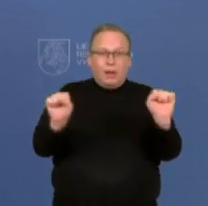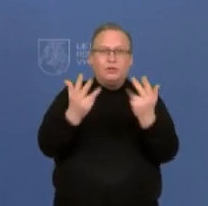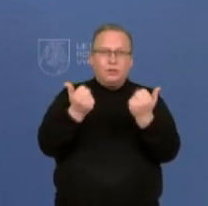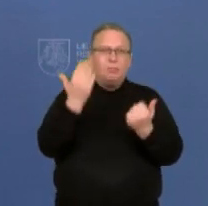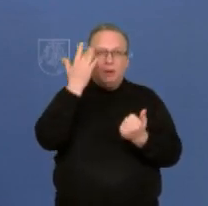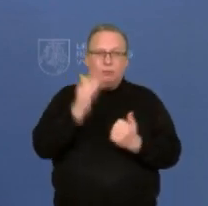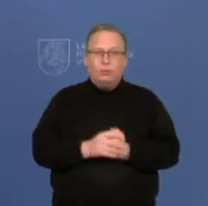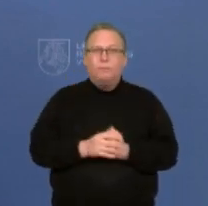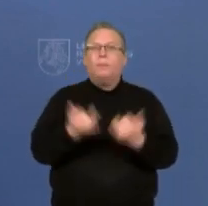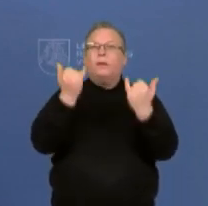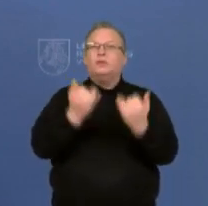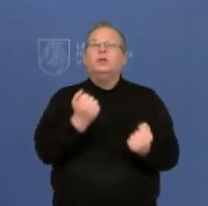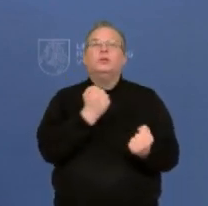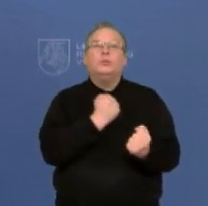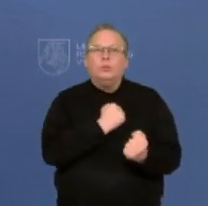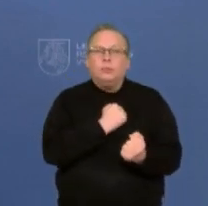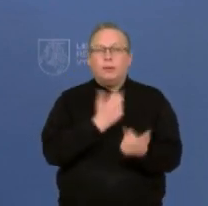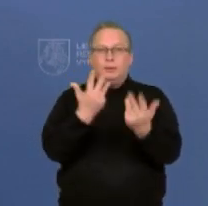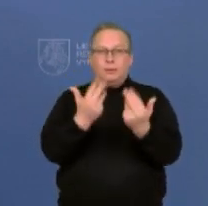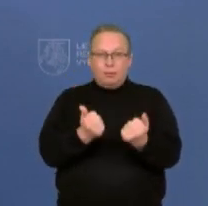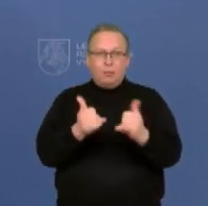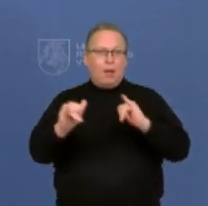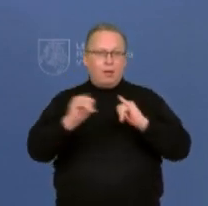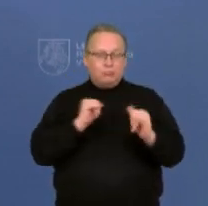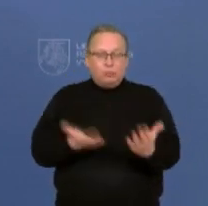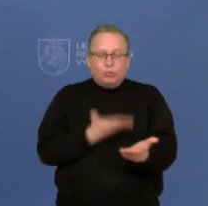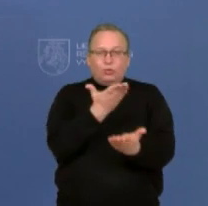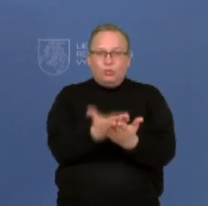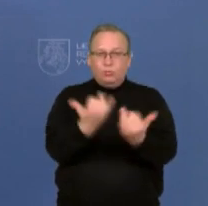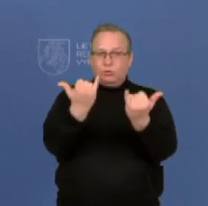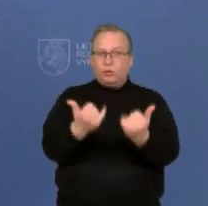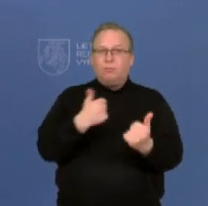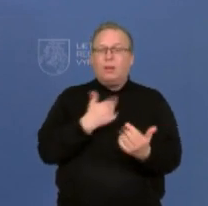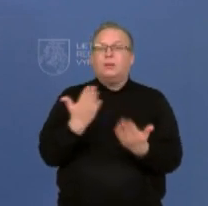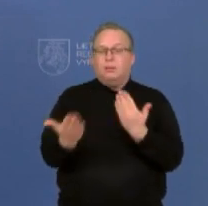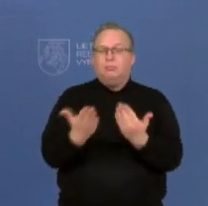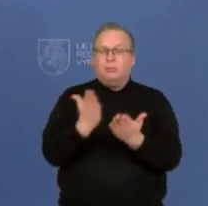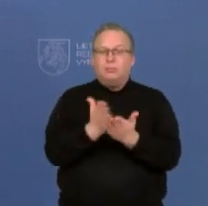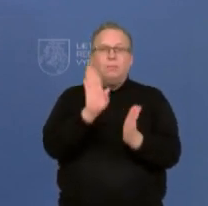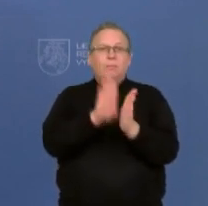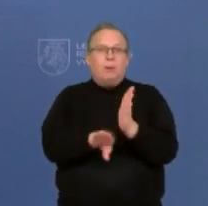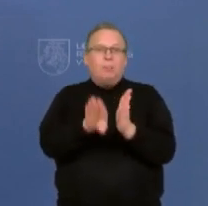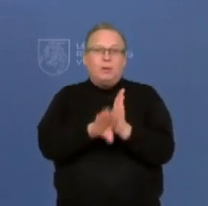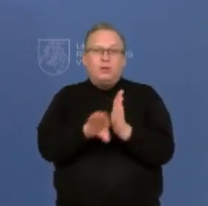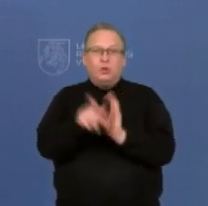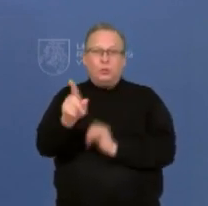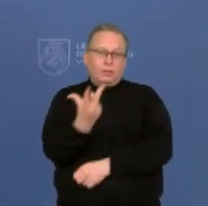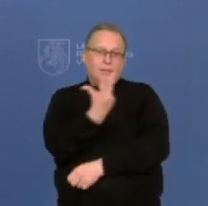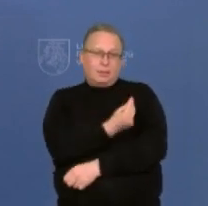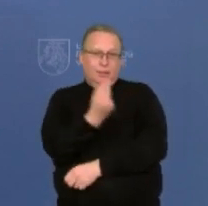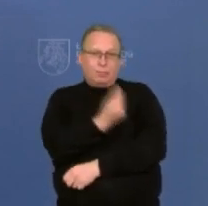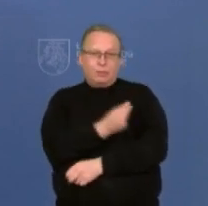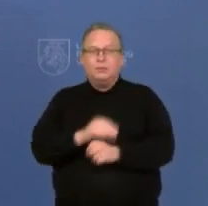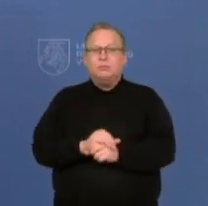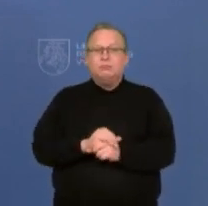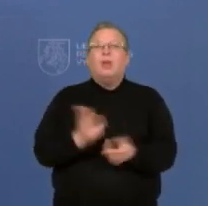Šiandien turime daryti tuos veiksmus, kuriuos mes siūlome. Tai, man atrodo, yra kur kas, paprašiau, yra skiepitis, ta prasme, ir